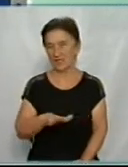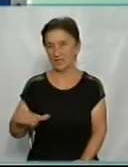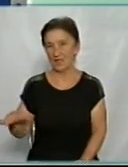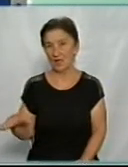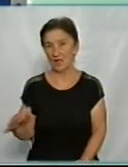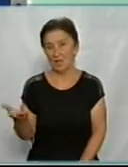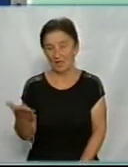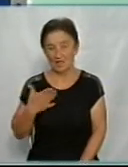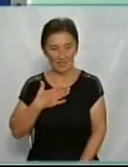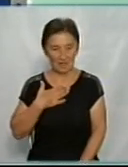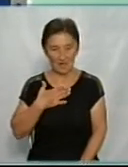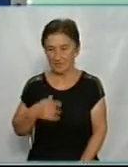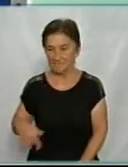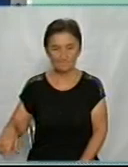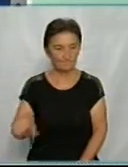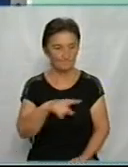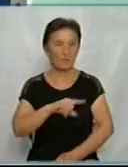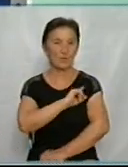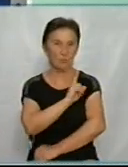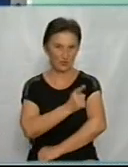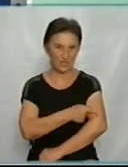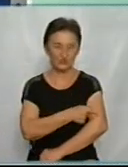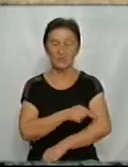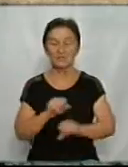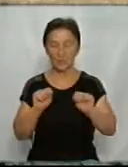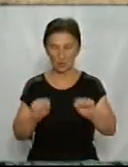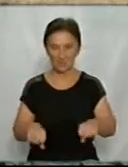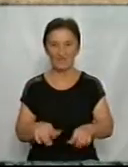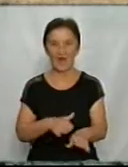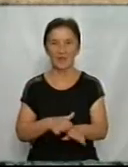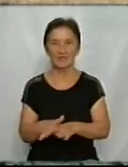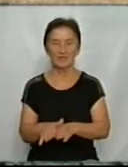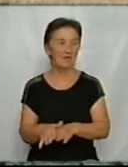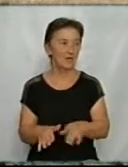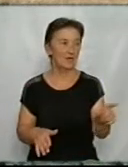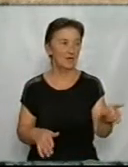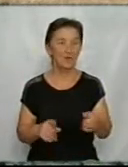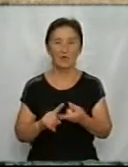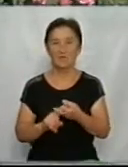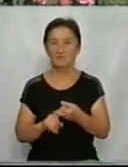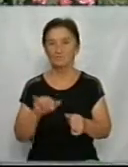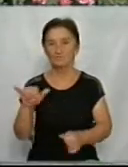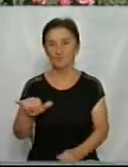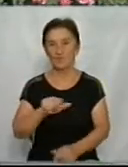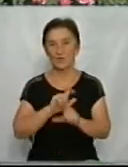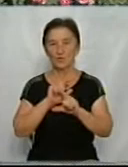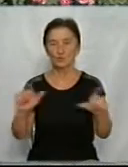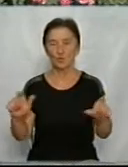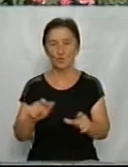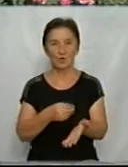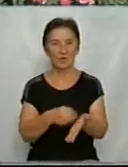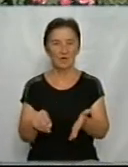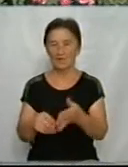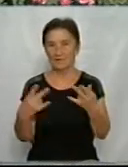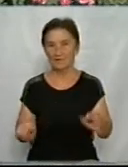Це наші потужності дозволяє це виконати. Купувати засоби дезінфекції захисту у школу батькам не треба, каже